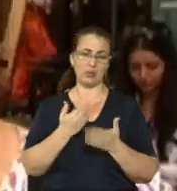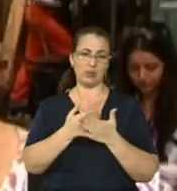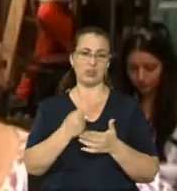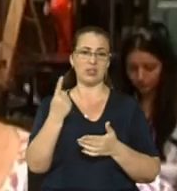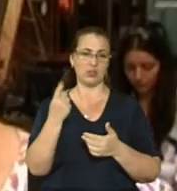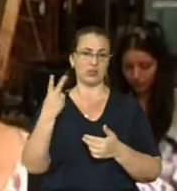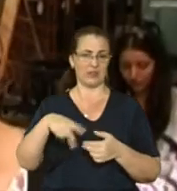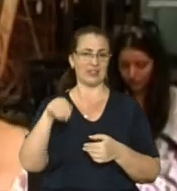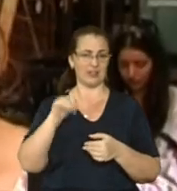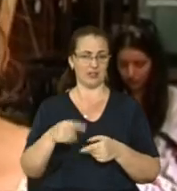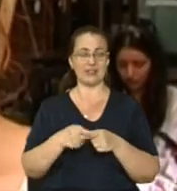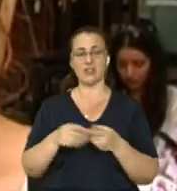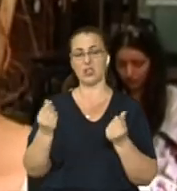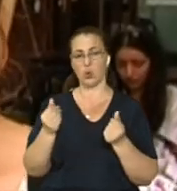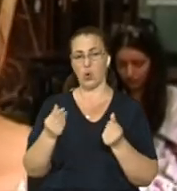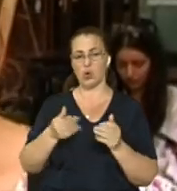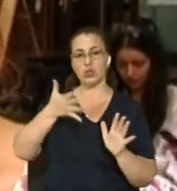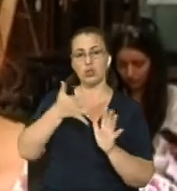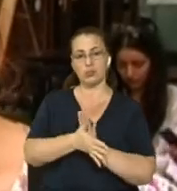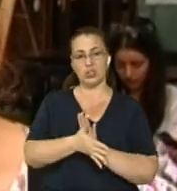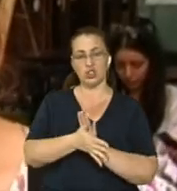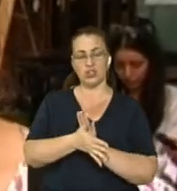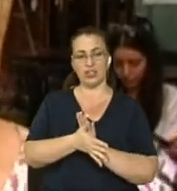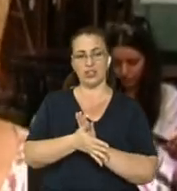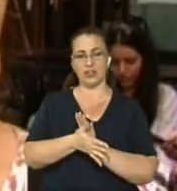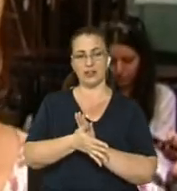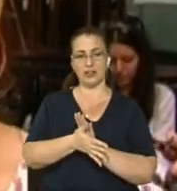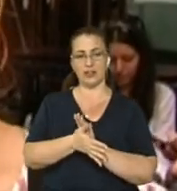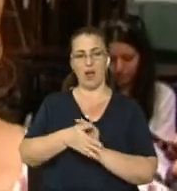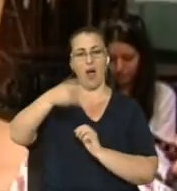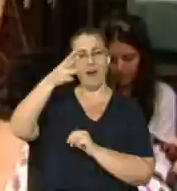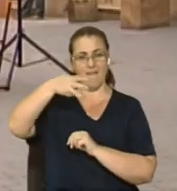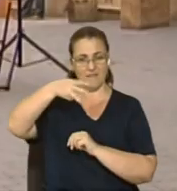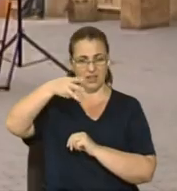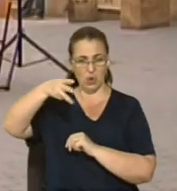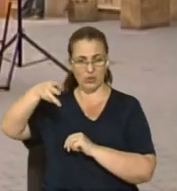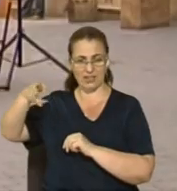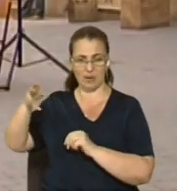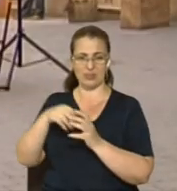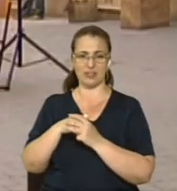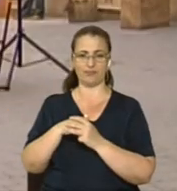тисяч. Ці кошти в основному пішли на відеозаписи.